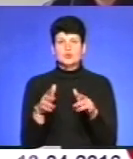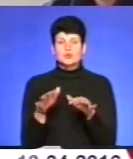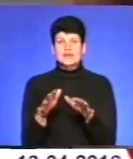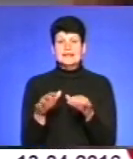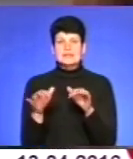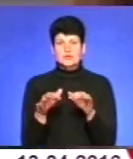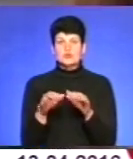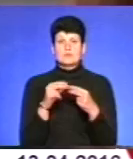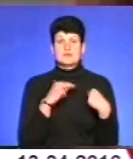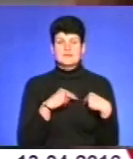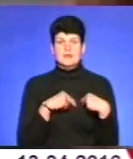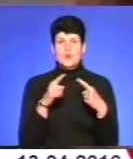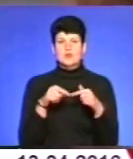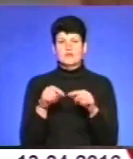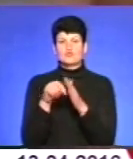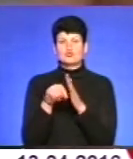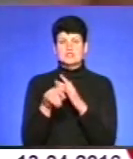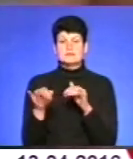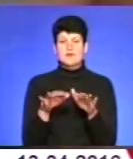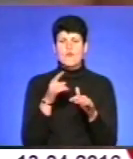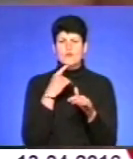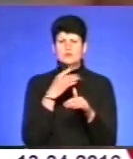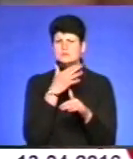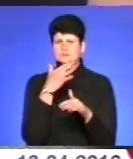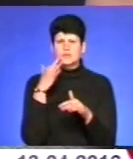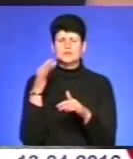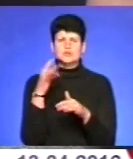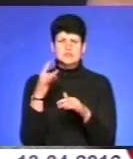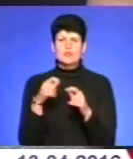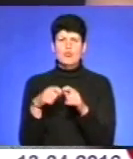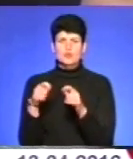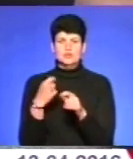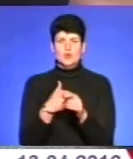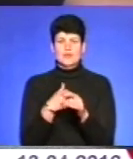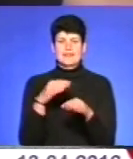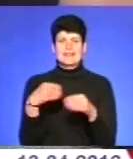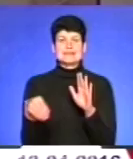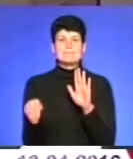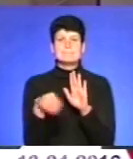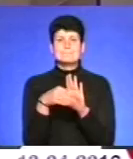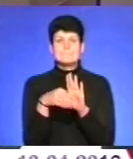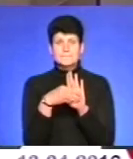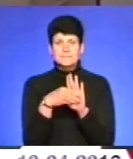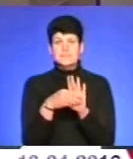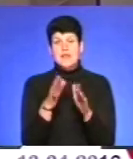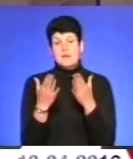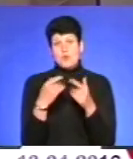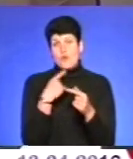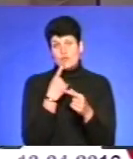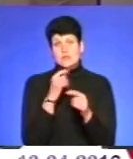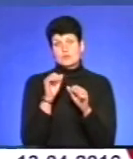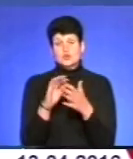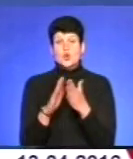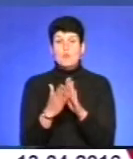органів внутрішніх справ. Зізнаються, що неодноразово порушники намагались дати патрульним хабаря, чи натякали на можливість